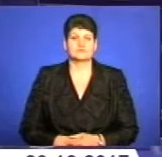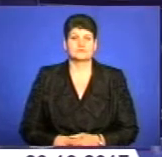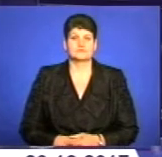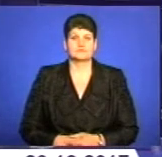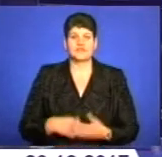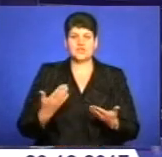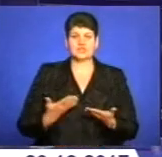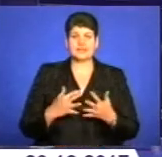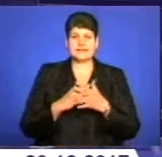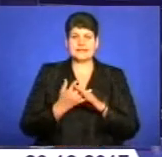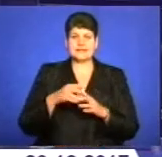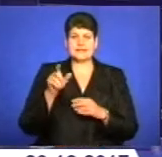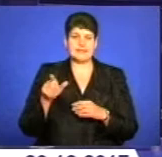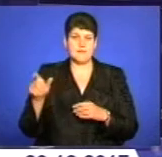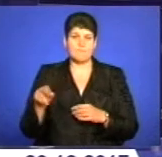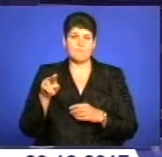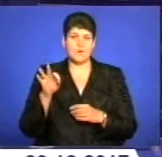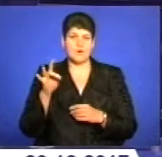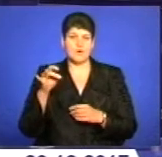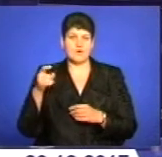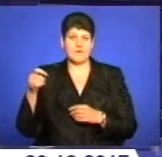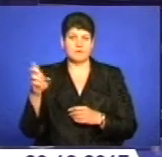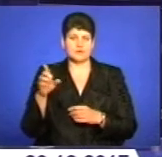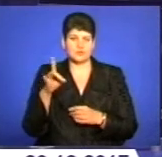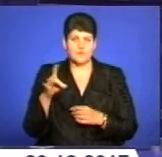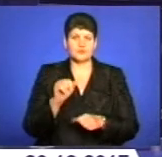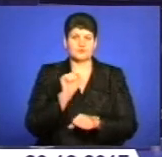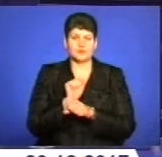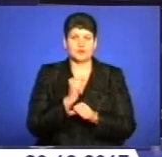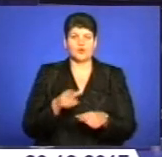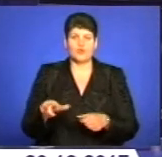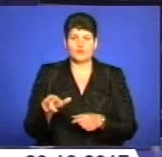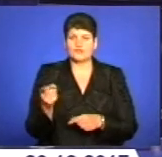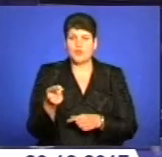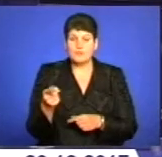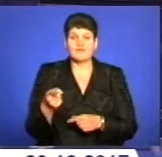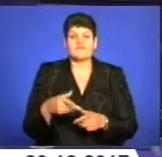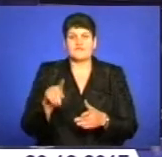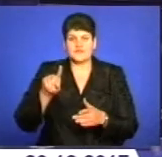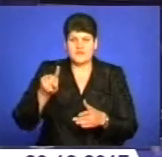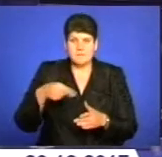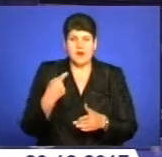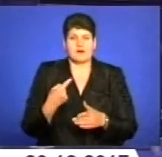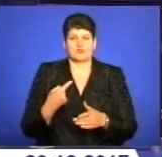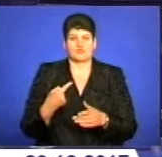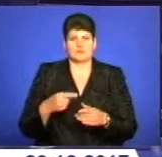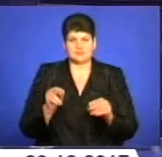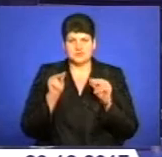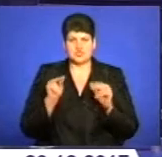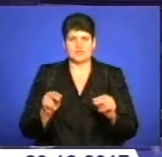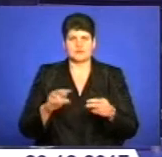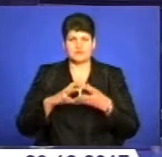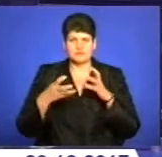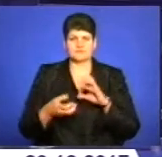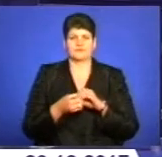Жителі села Порохова Бучацького району перекрили дорогу в Тернополі. Люди вимагають справедливого вируку суду, що довинуватся